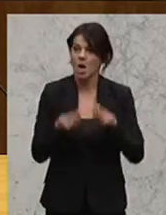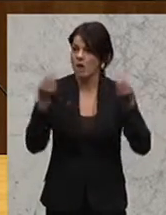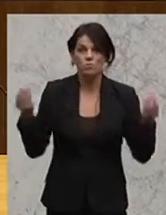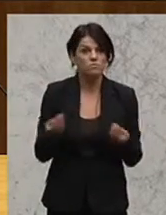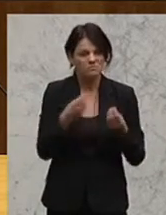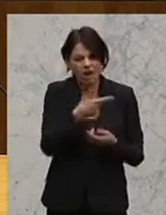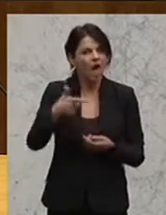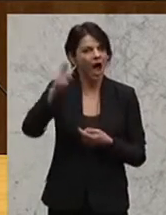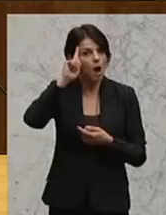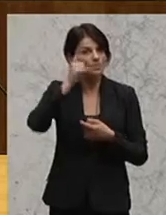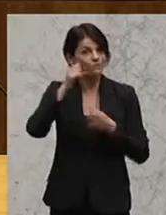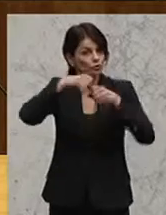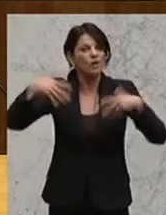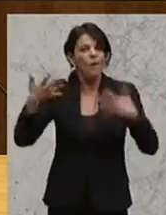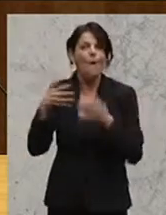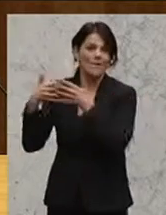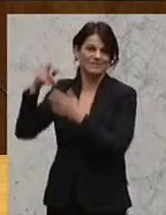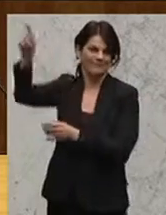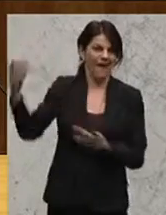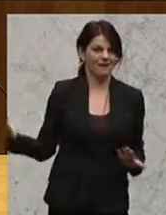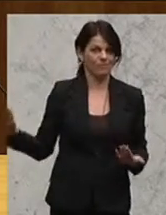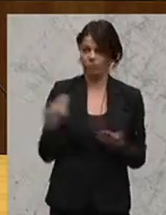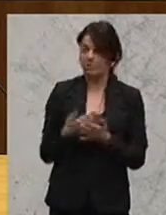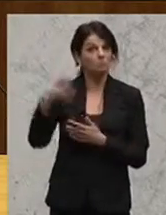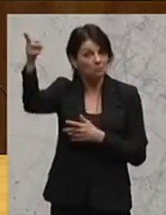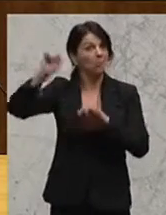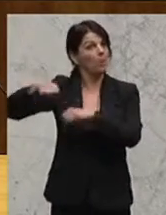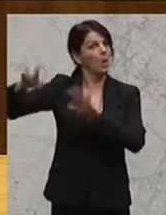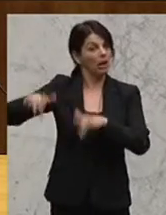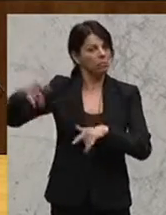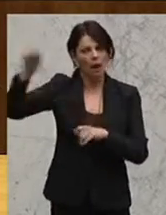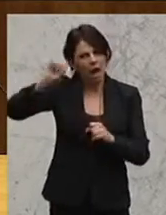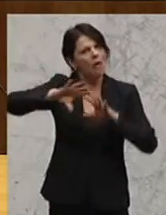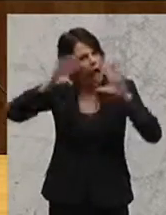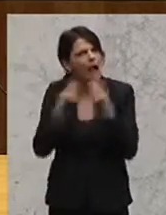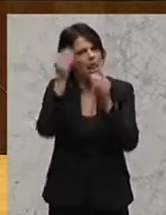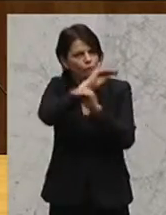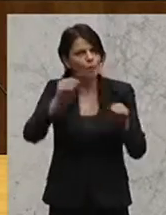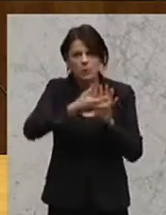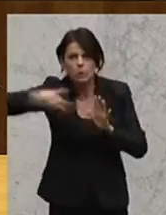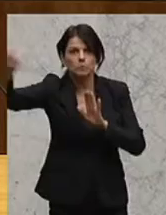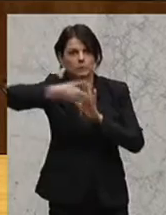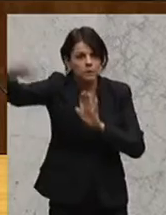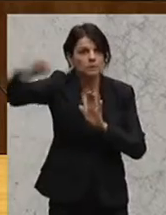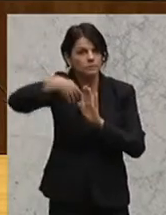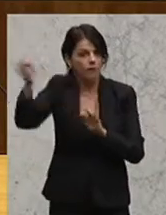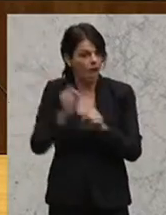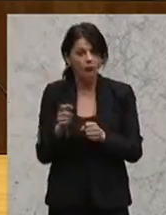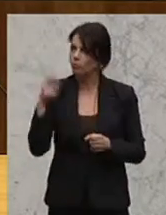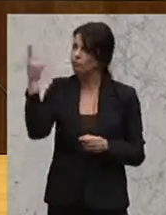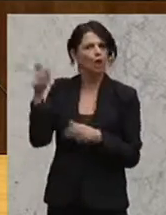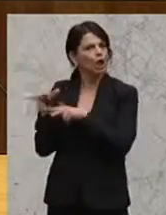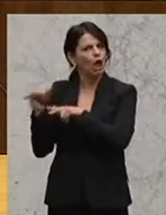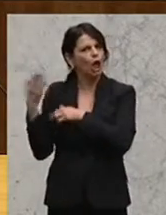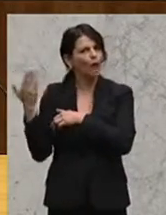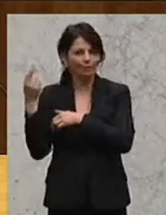ausschließlich in den USA stattfindet und daher dort die Möglichkeit besteht, das alles abzusaugen und dort ja offensichtlich auch die Regierung